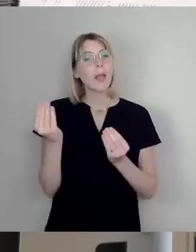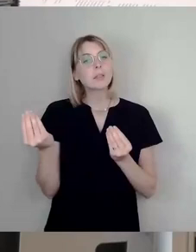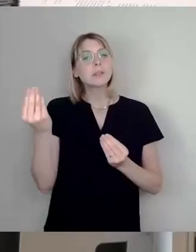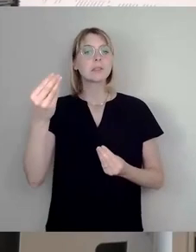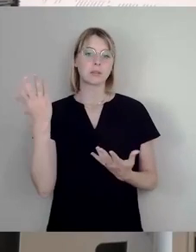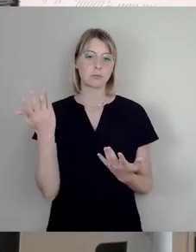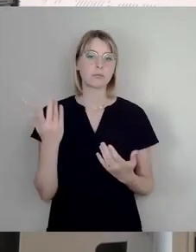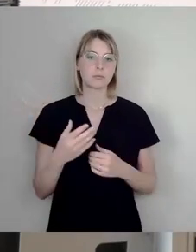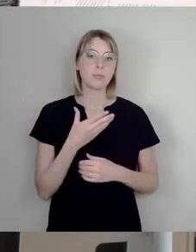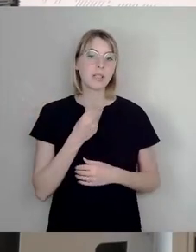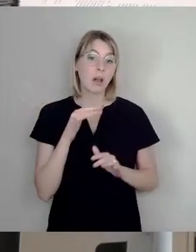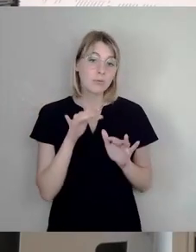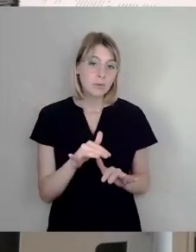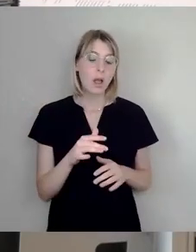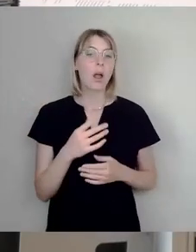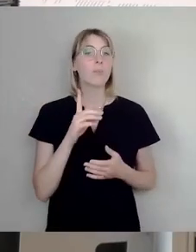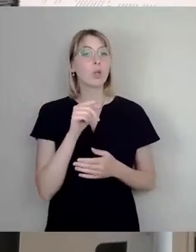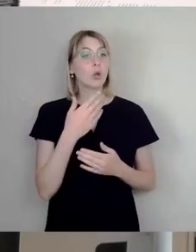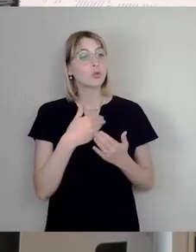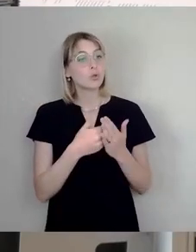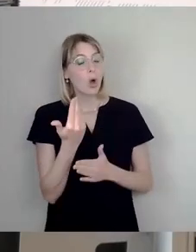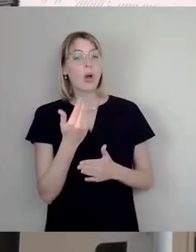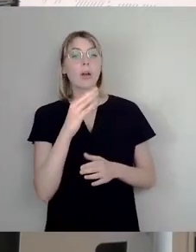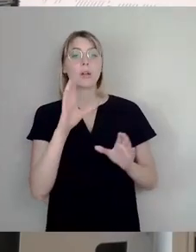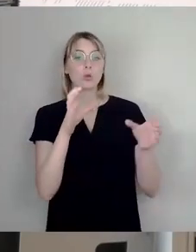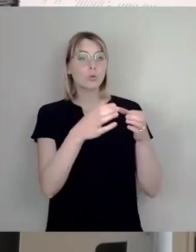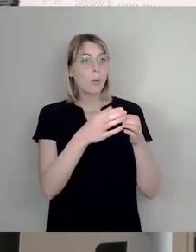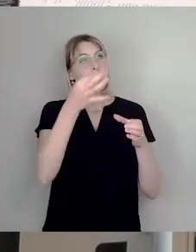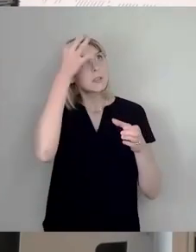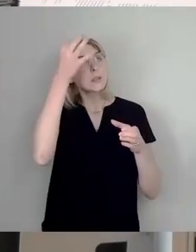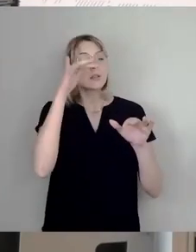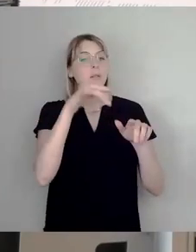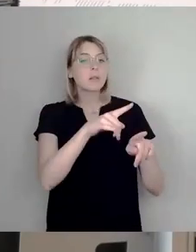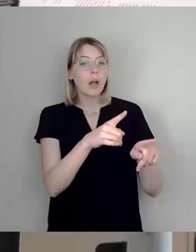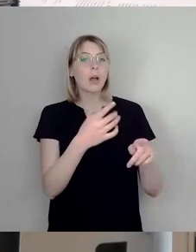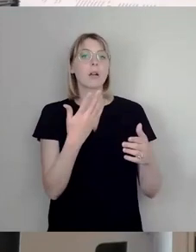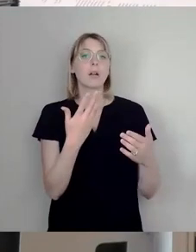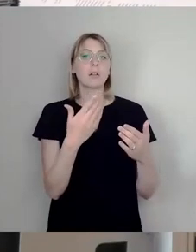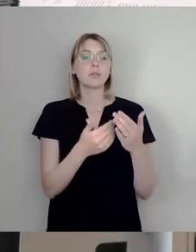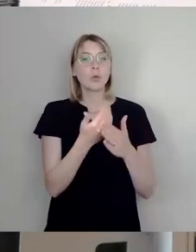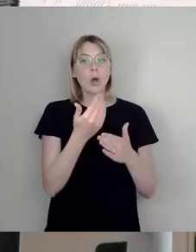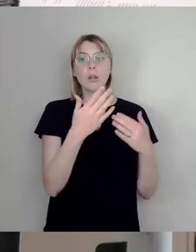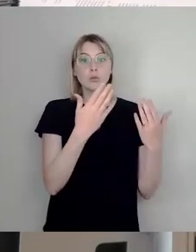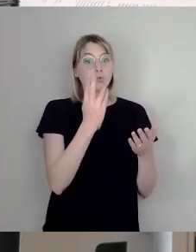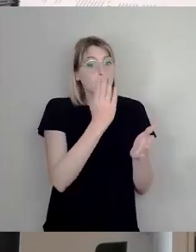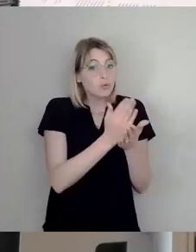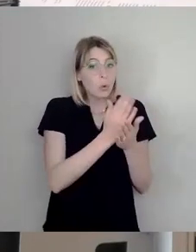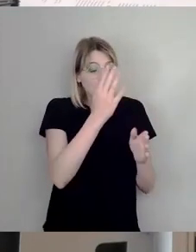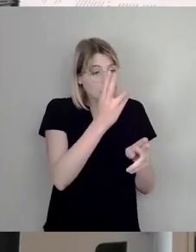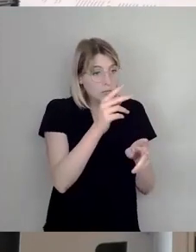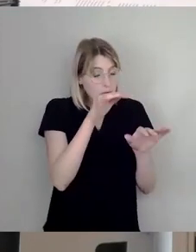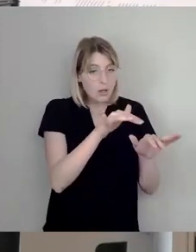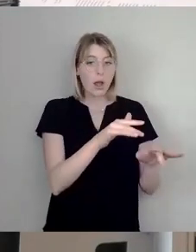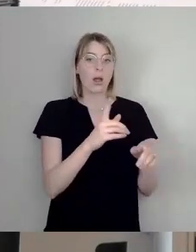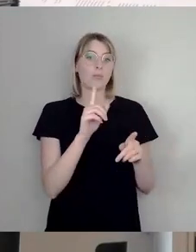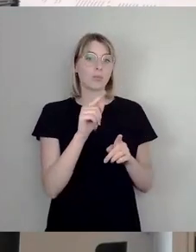was neuen kreativen Köpfen und Gruppen ein unkompliziertes und hier in Dresden schon jetzt nicht wegzudenkenes Umfeld bietet, um einen